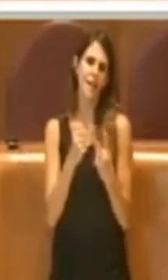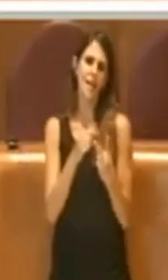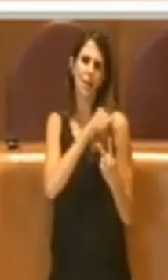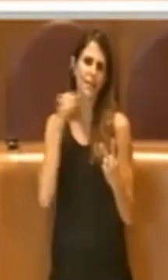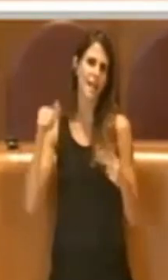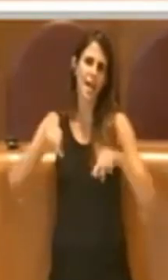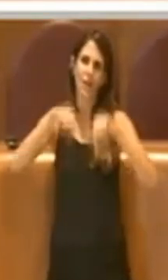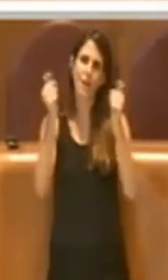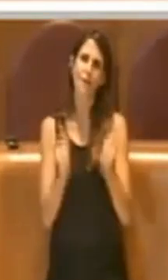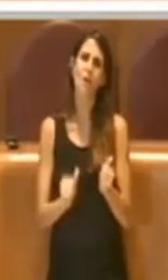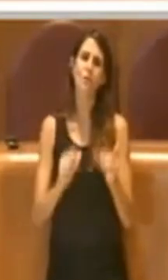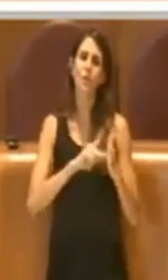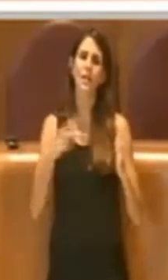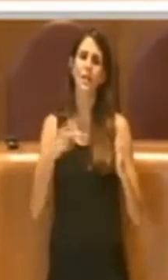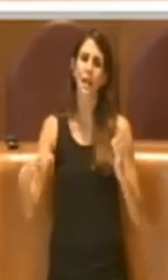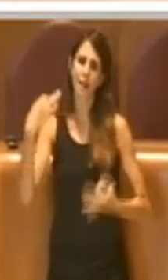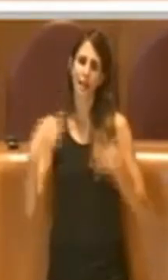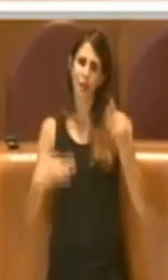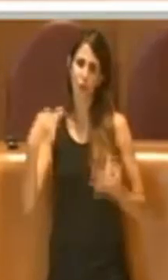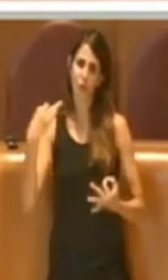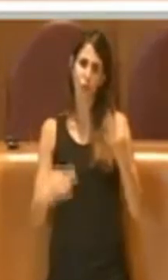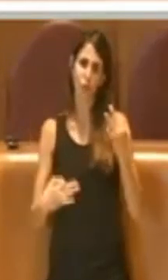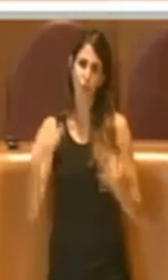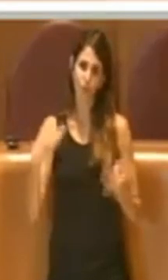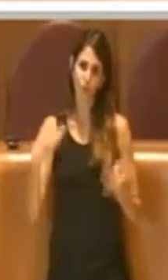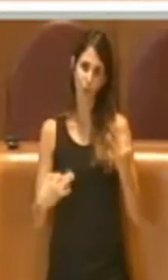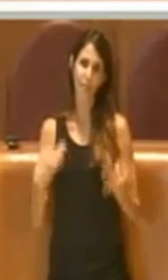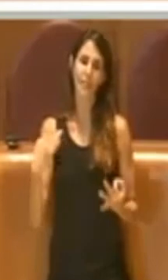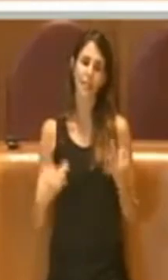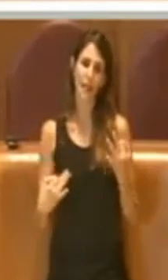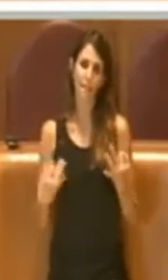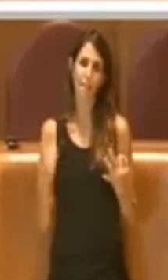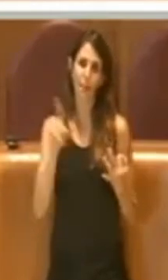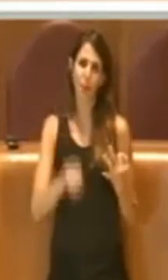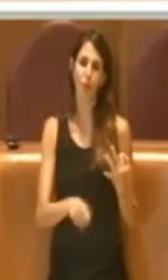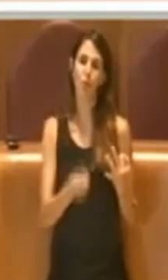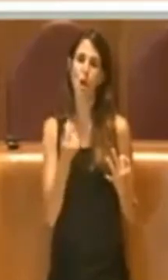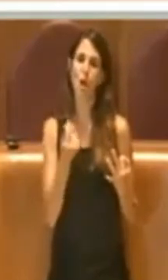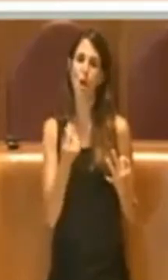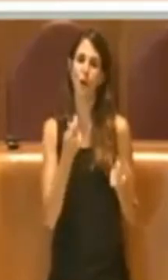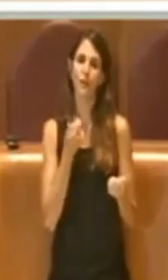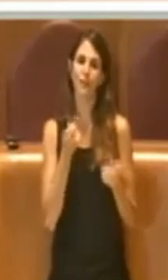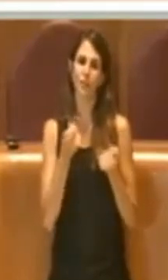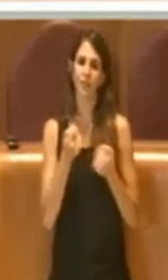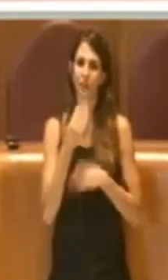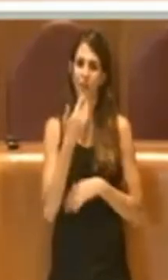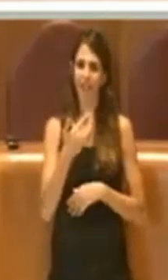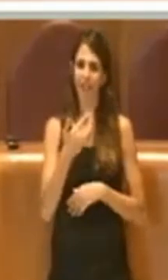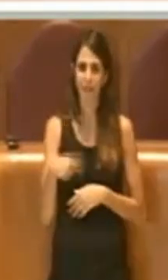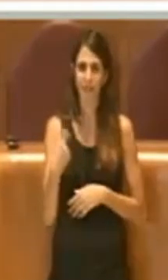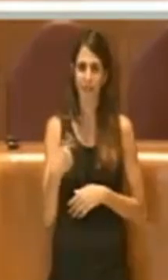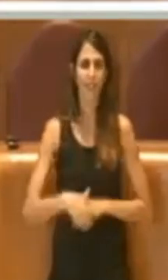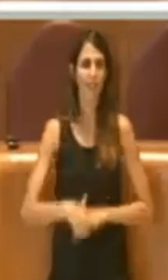per rendere questo affidamento più sostenibile possibile per quanto riguarda i costi di gestione. Grazie Presidente.